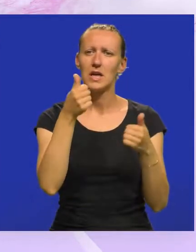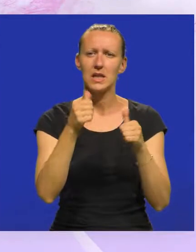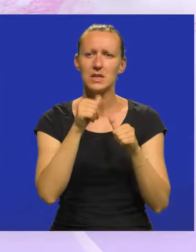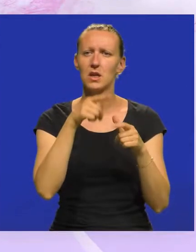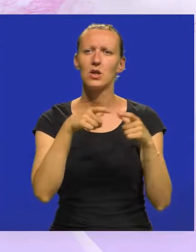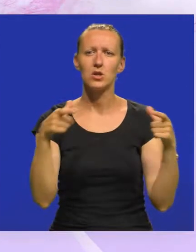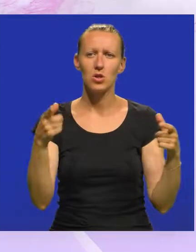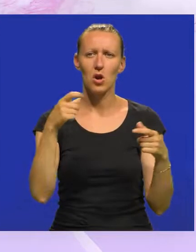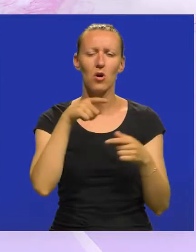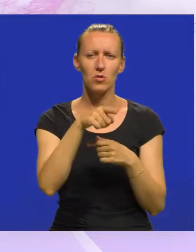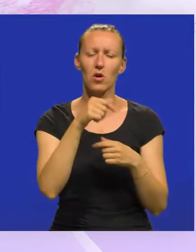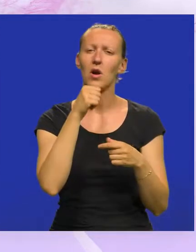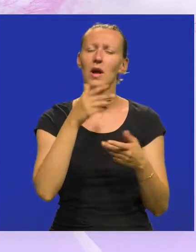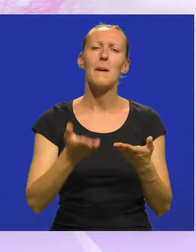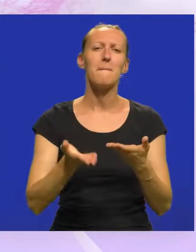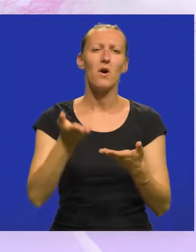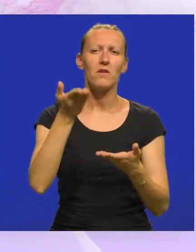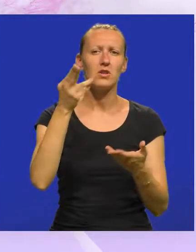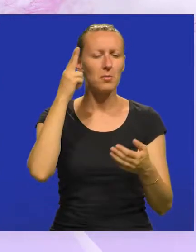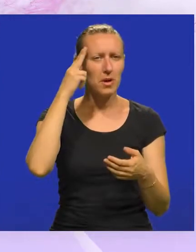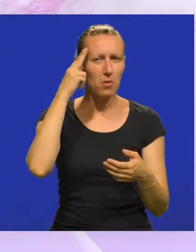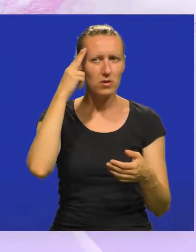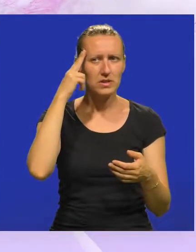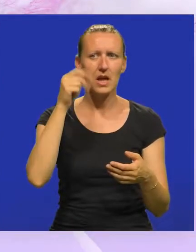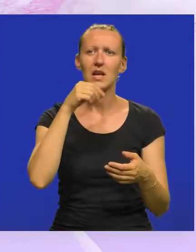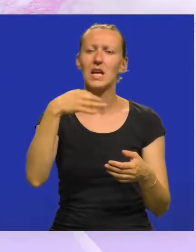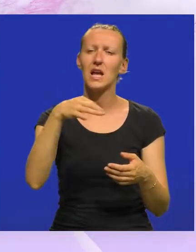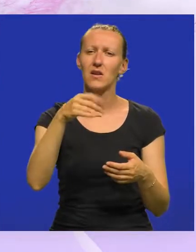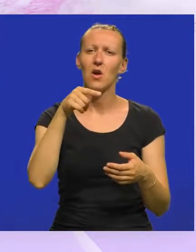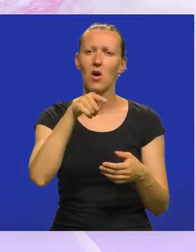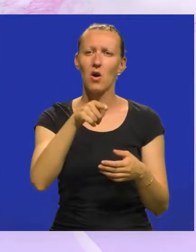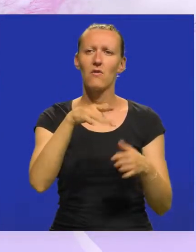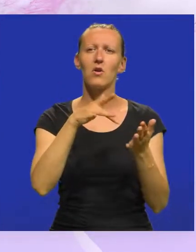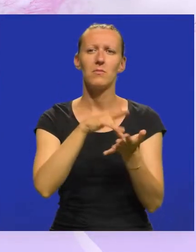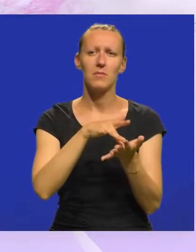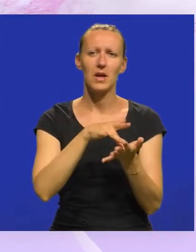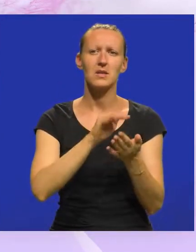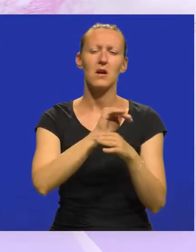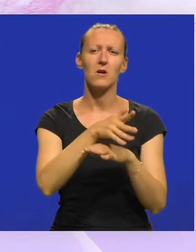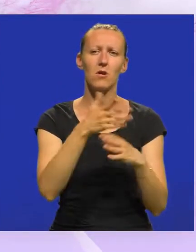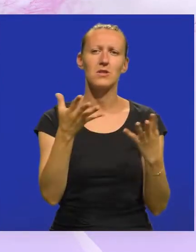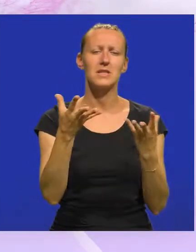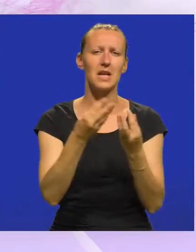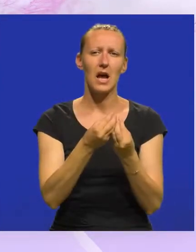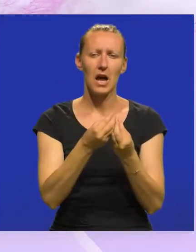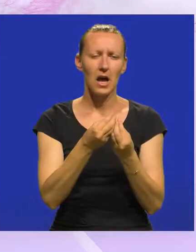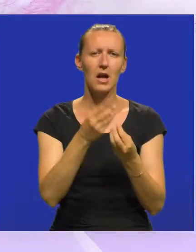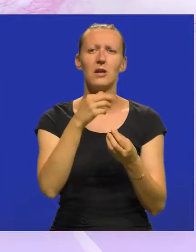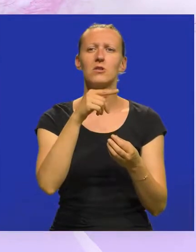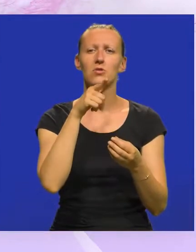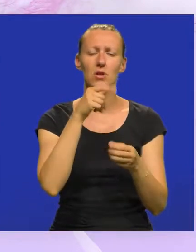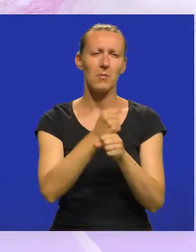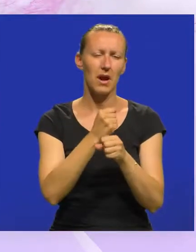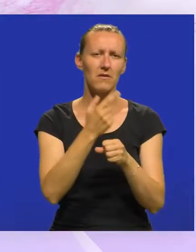Istre i šire od toga, te povećavala prepoznatljivost i jedinstvenost ovog područja kroz zajedničku platformu